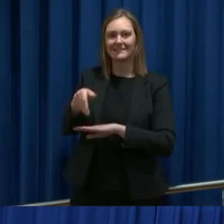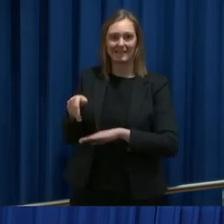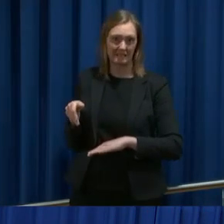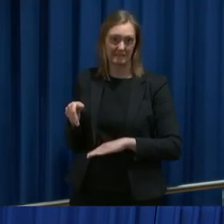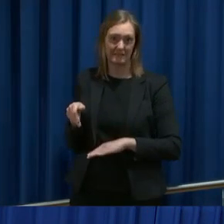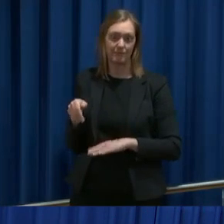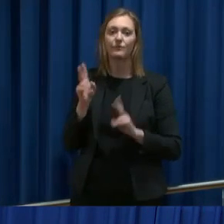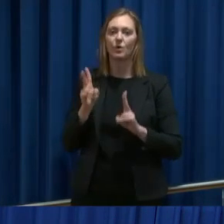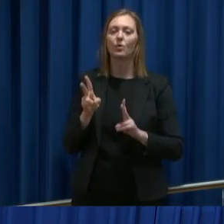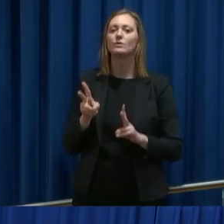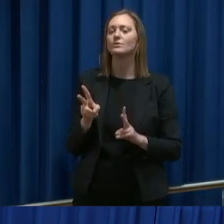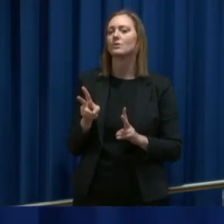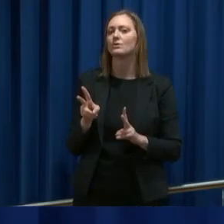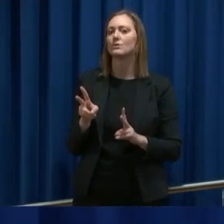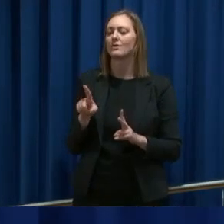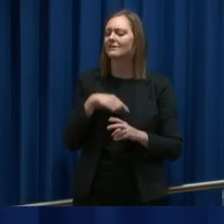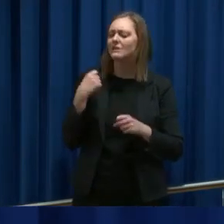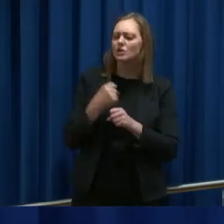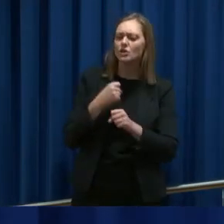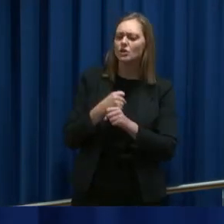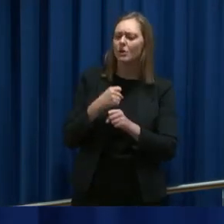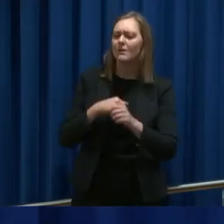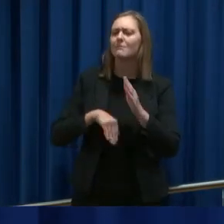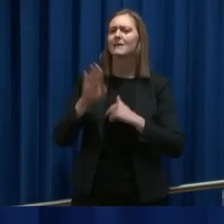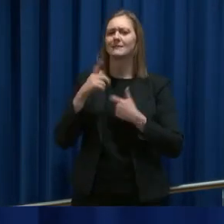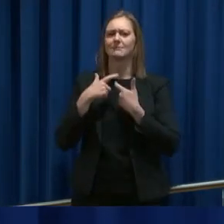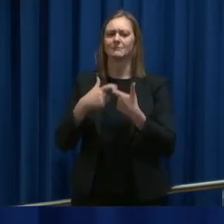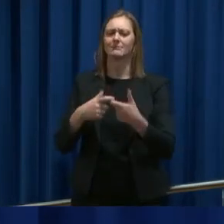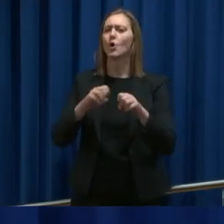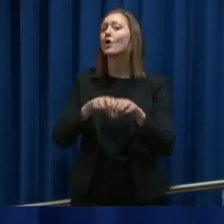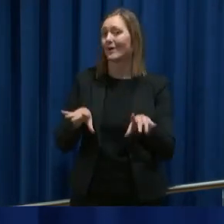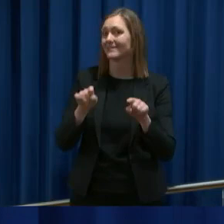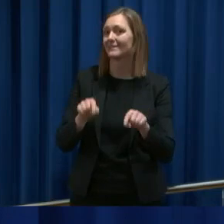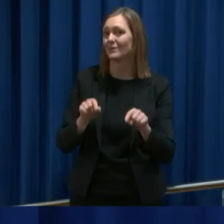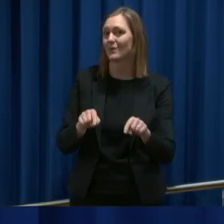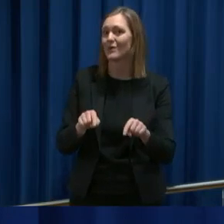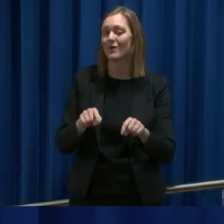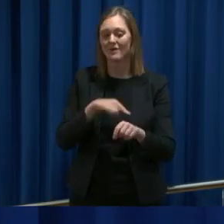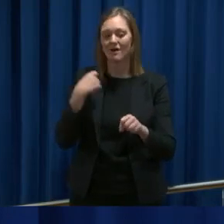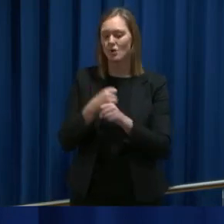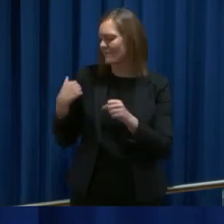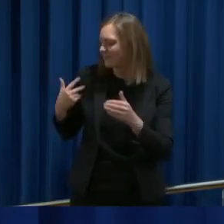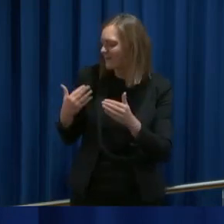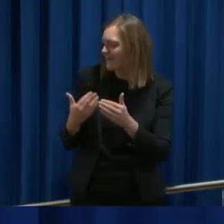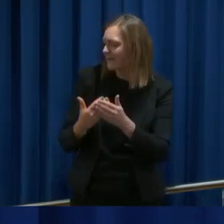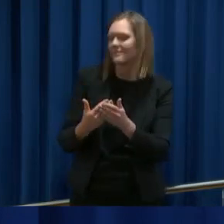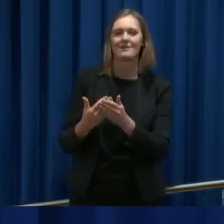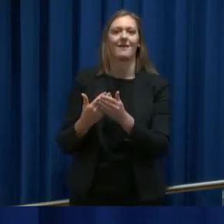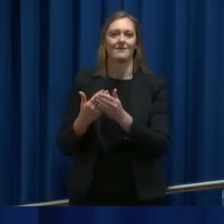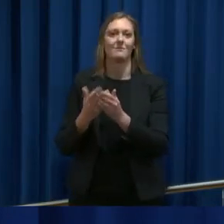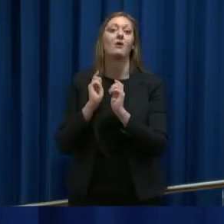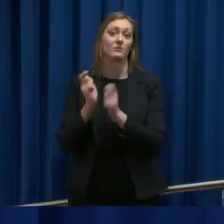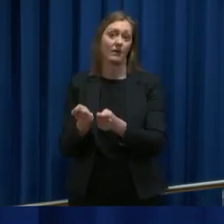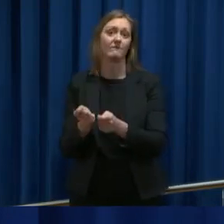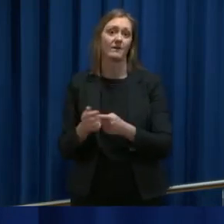Og så jobber dette nå det som vi jobber nå aller, aller mest med å løse, og ha jobb med å gå over lang tid. Så